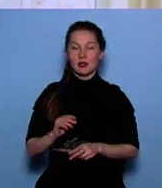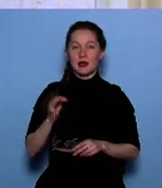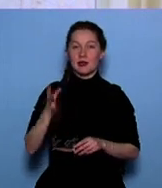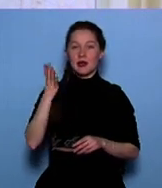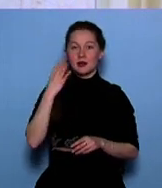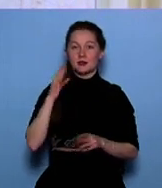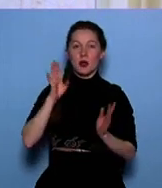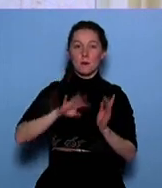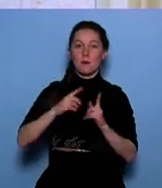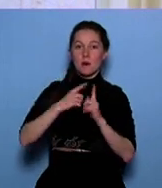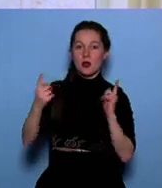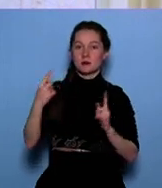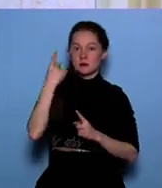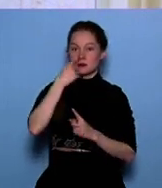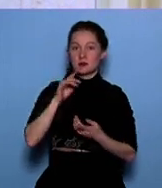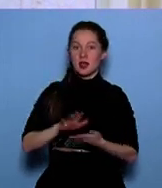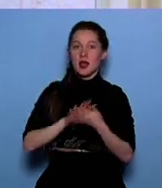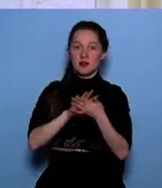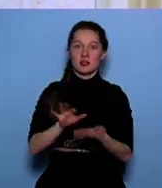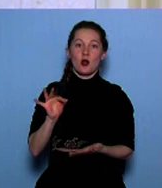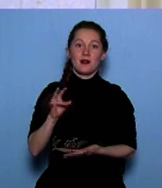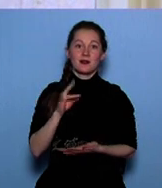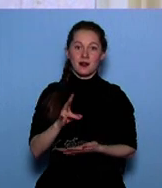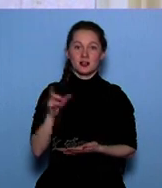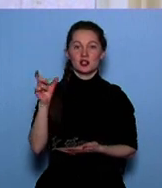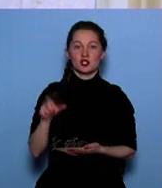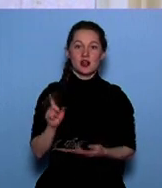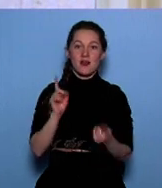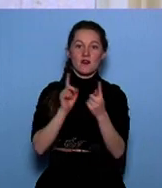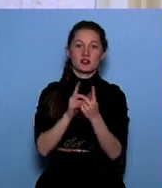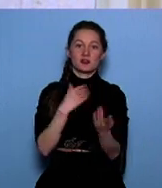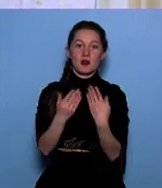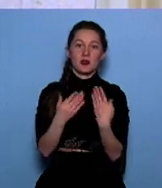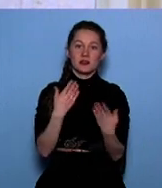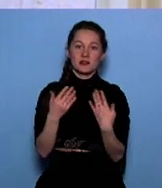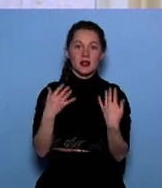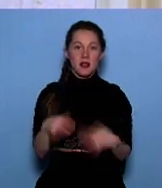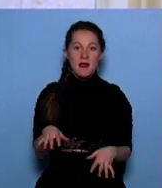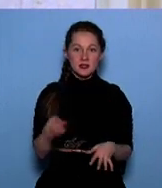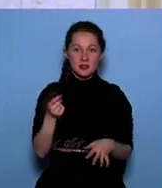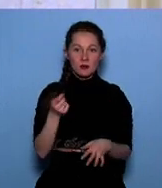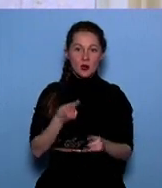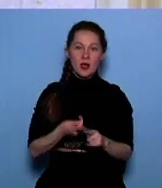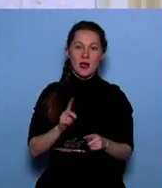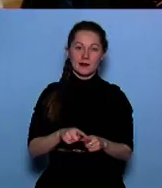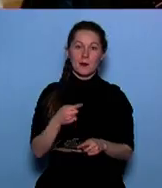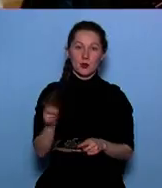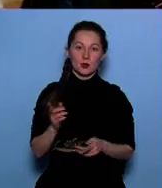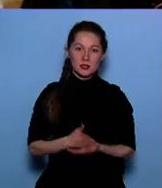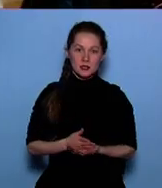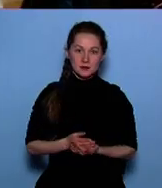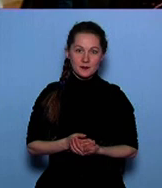обезличивание подачи заявлений онлайн, вот человеческое взаимодействие немножко теряется. Вот в этом, наверное, минус.